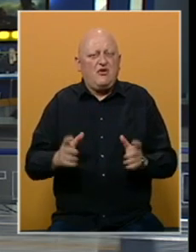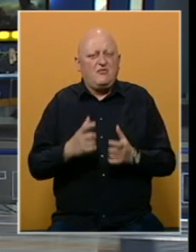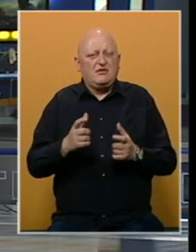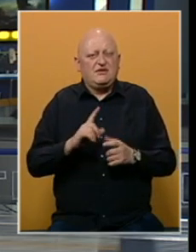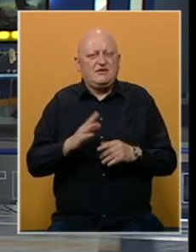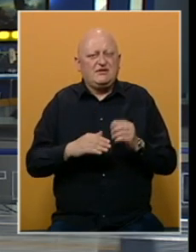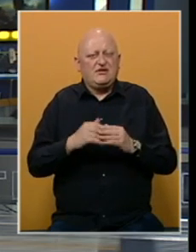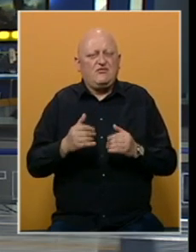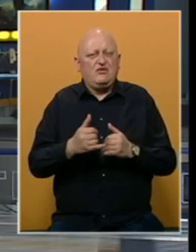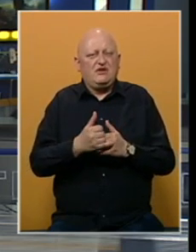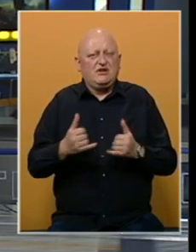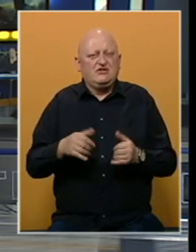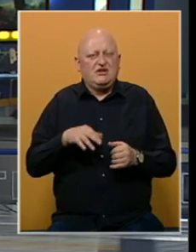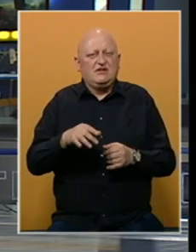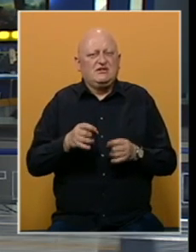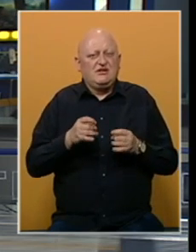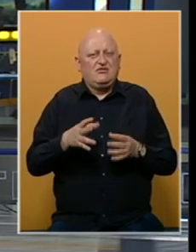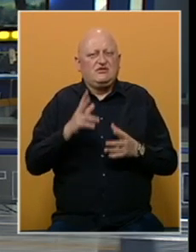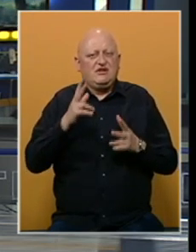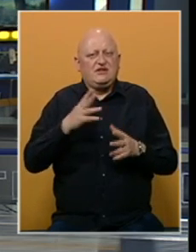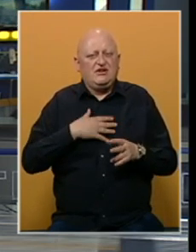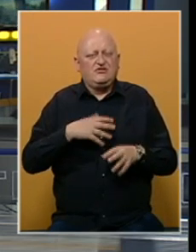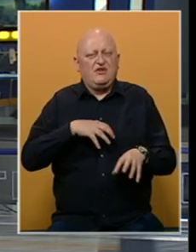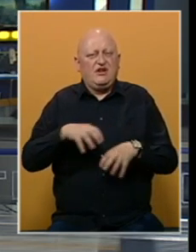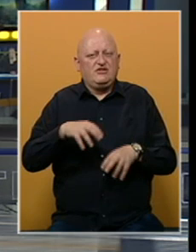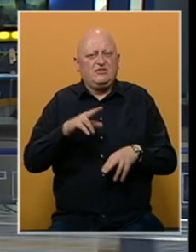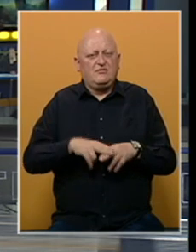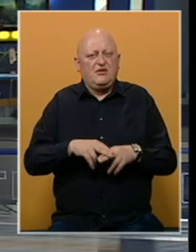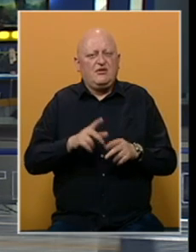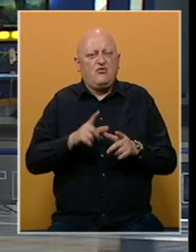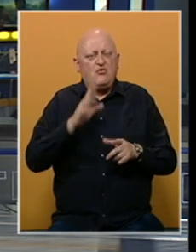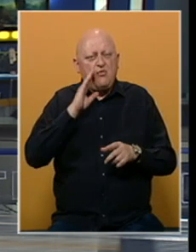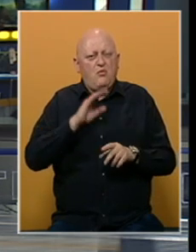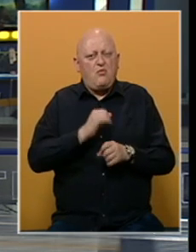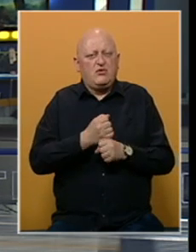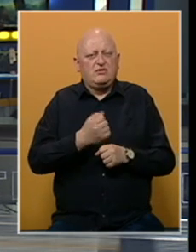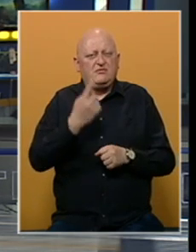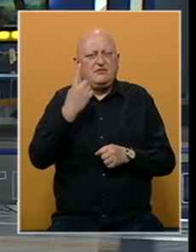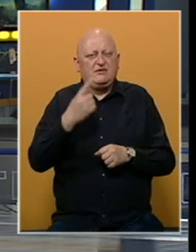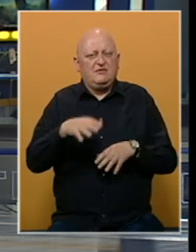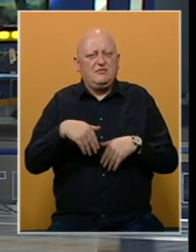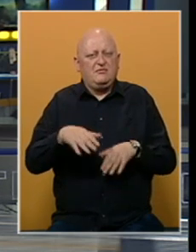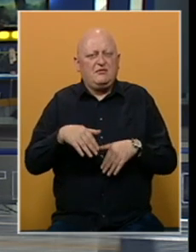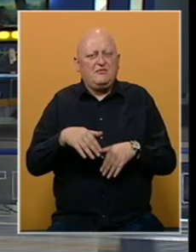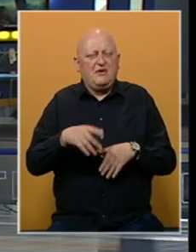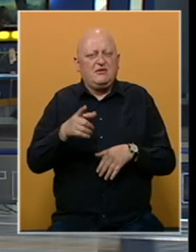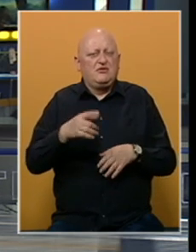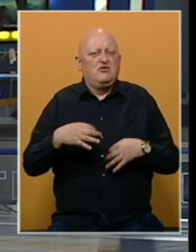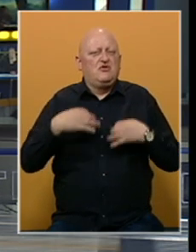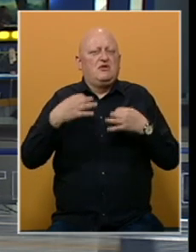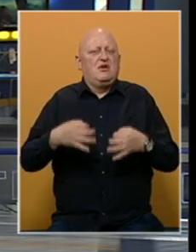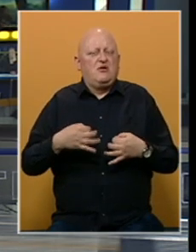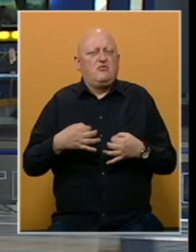za ovaj praznik nezadovoljni građani izlaze na ulice i traže svoja radnička prava, u BiH je 1. maj